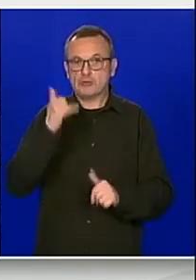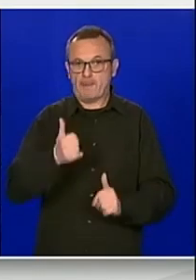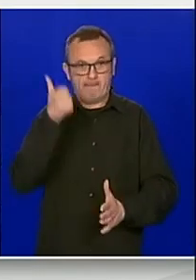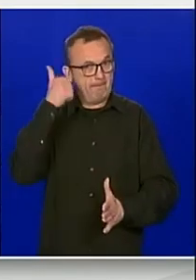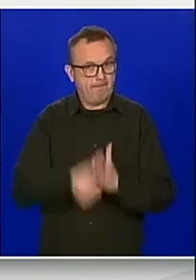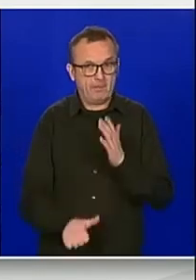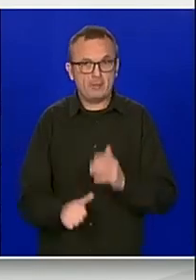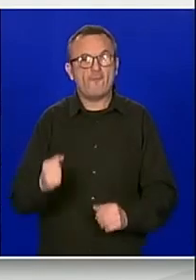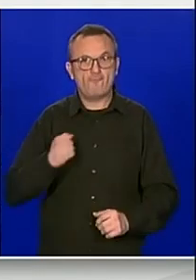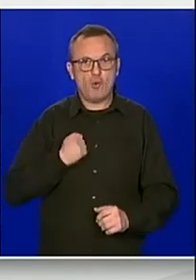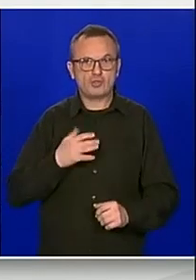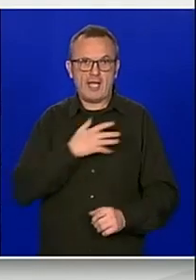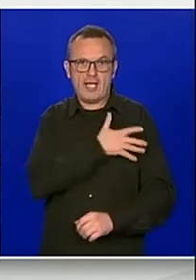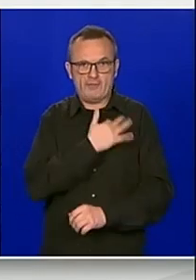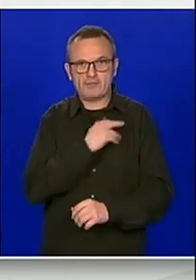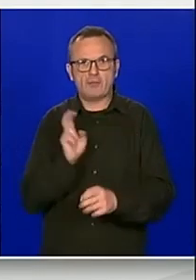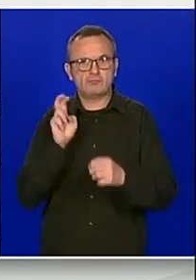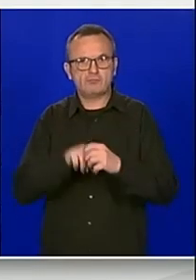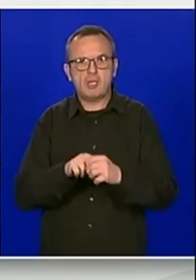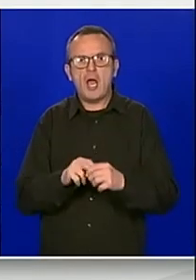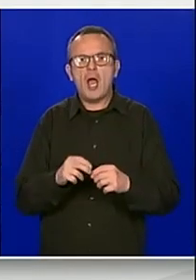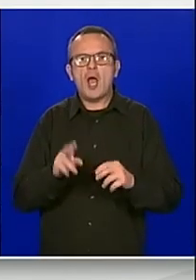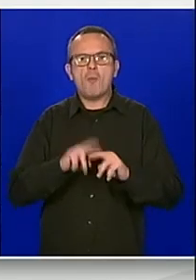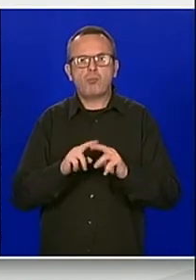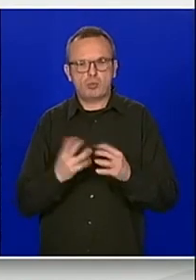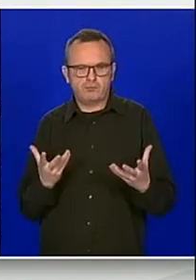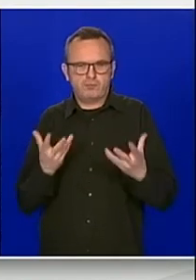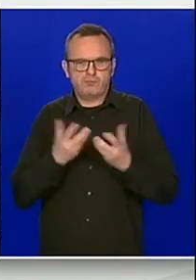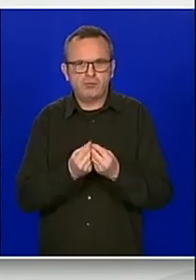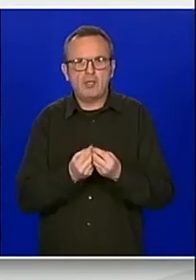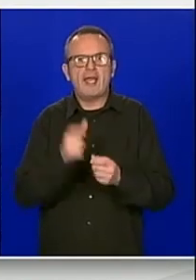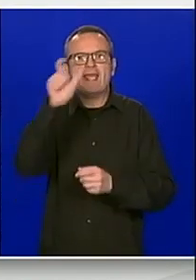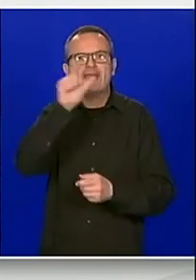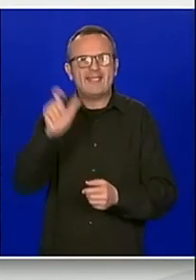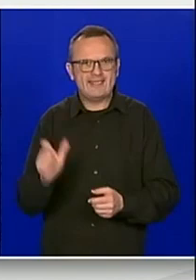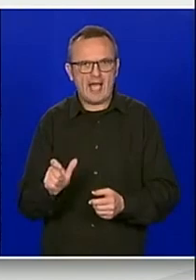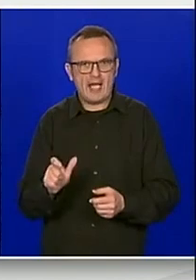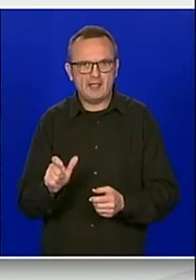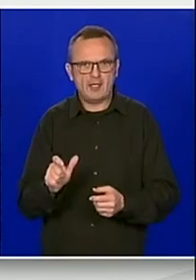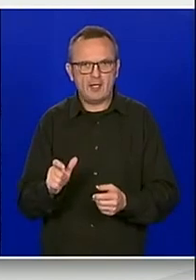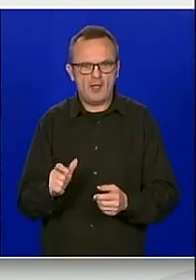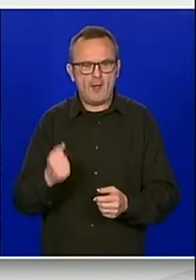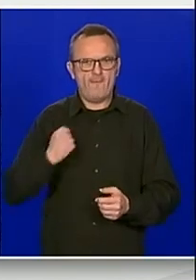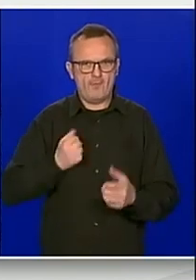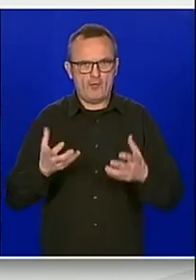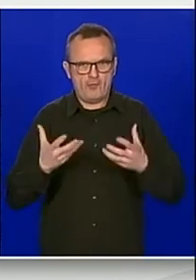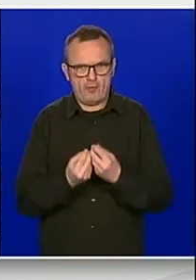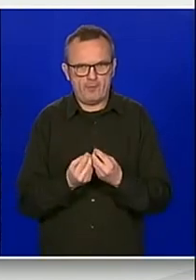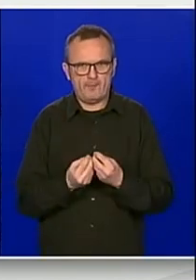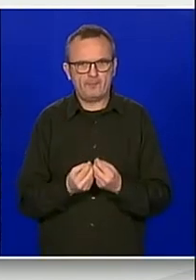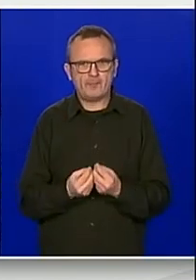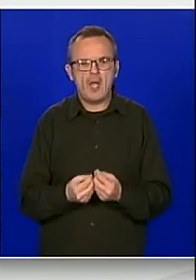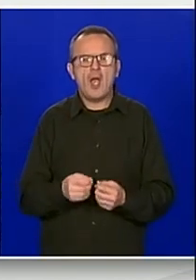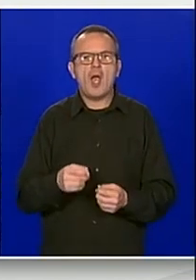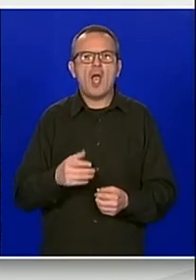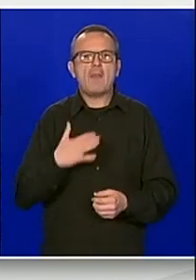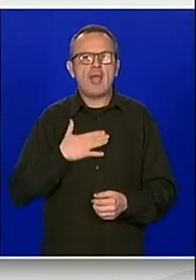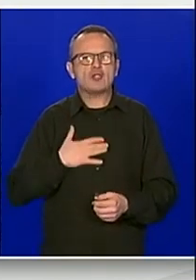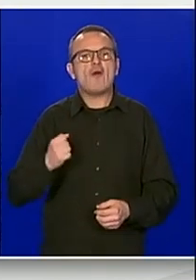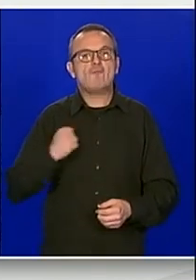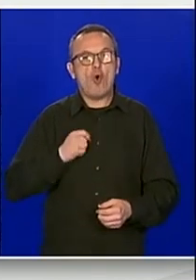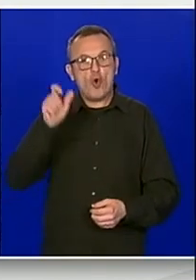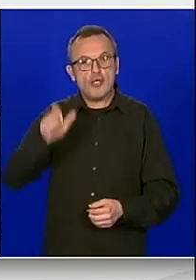ustrojavanjem Hrvatsko-Talijanskog tima protominskih hronitelja, koji bi se nalazio na brodu ratne mornarice Talijanske republike.